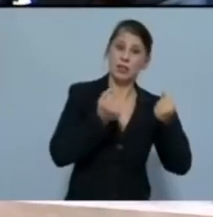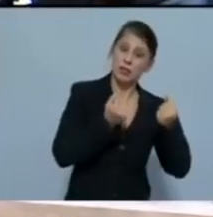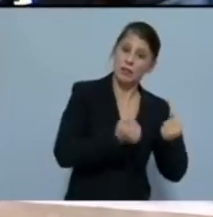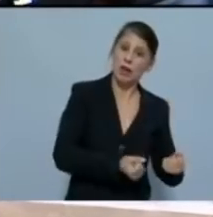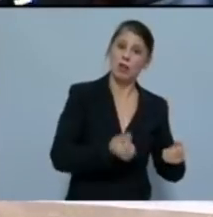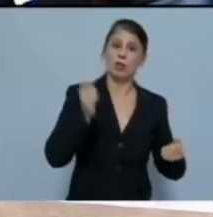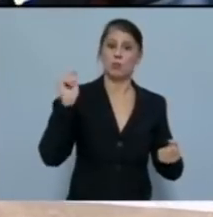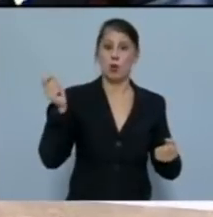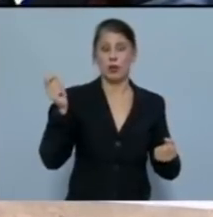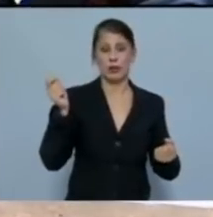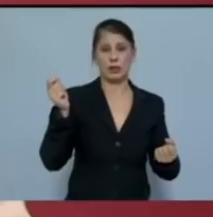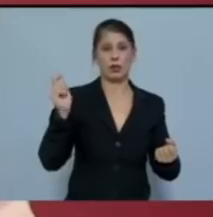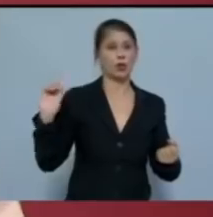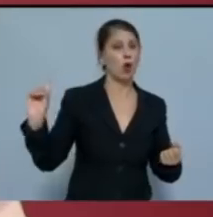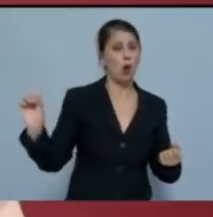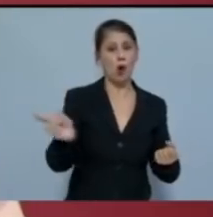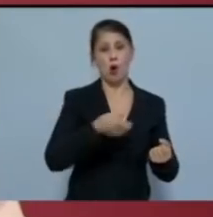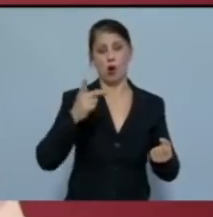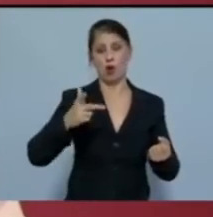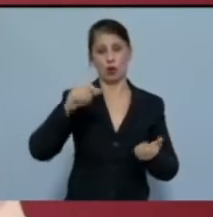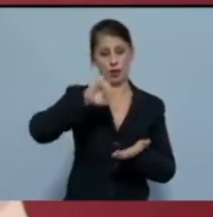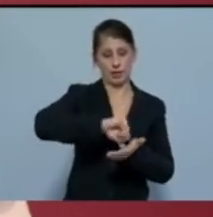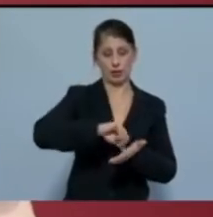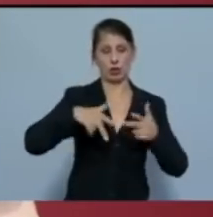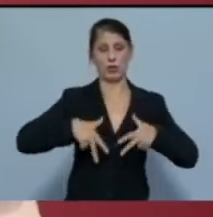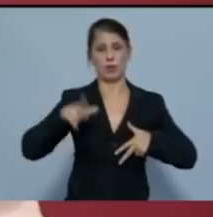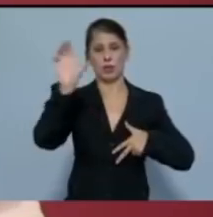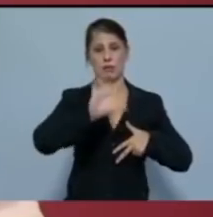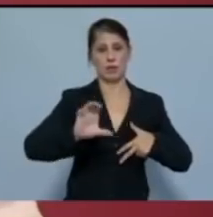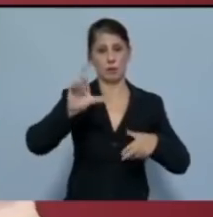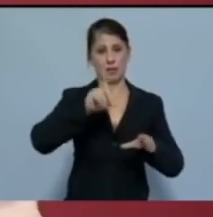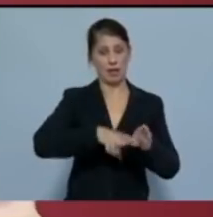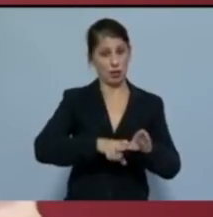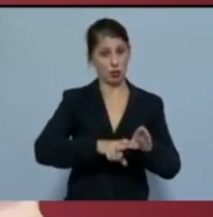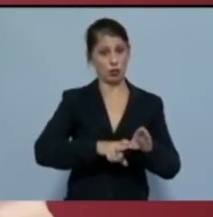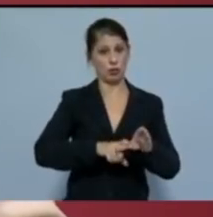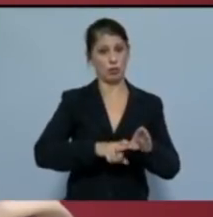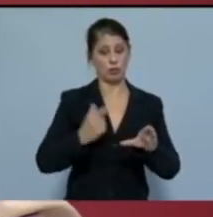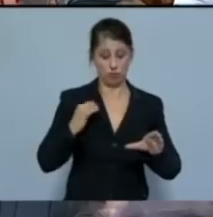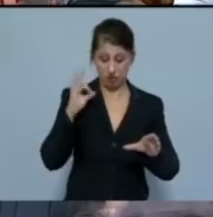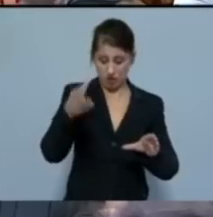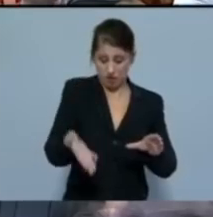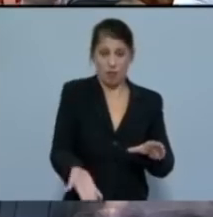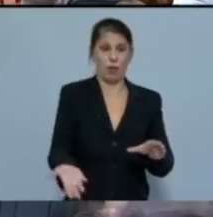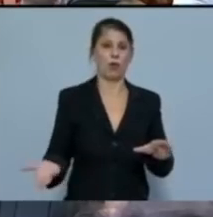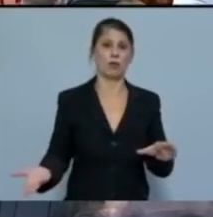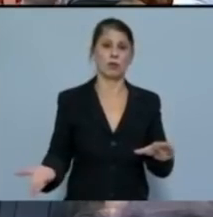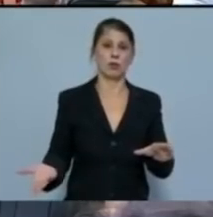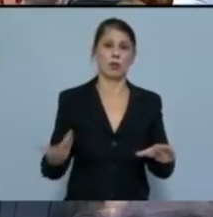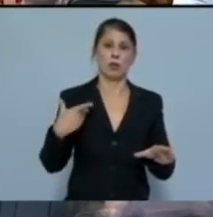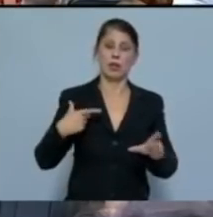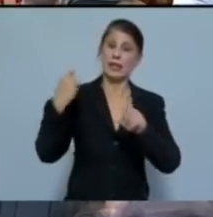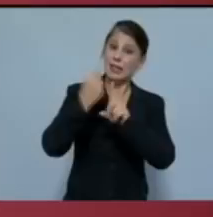πολιτική όλων των αστικών κυβερνήσεων και της Ευρωπαϊκής Ένωσης που μας έφτασαν ως εδώ. Για την